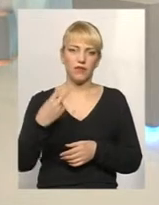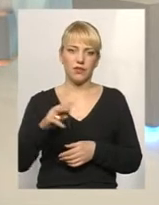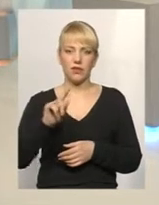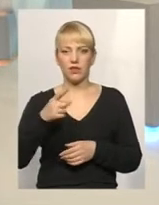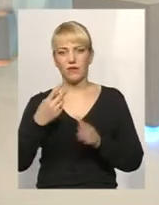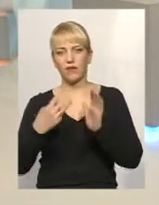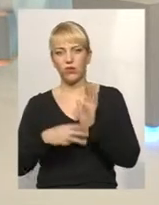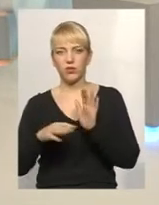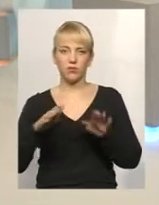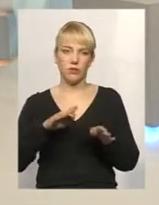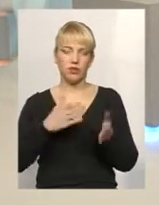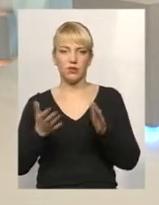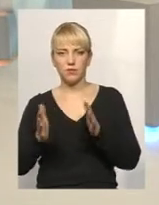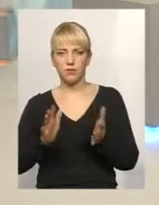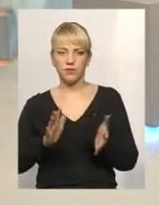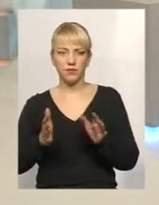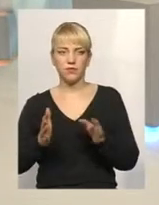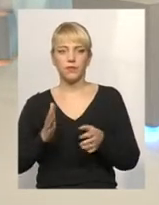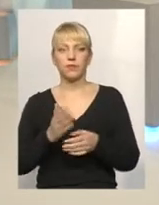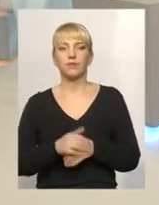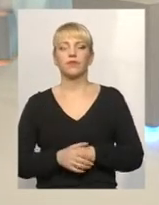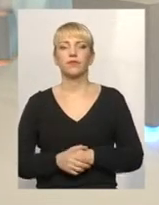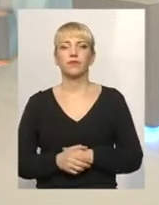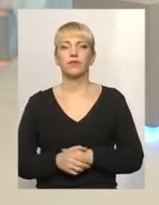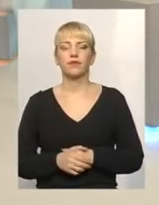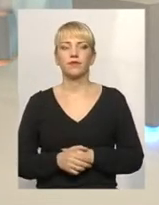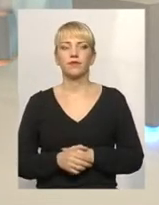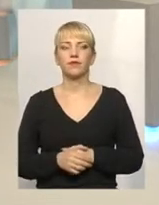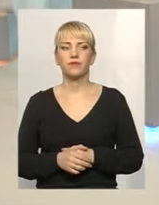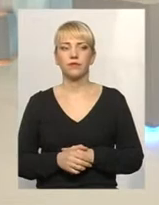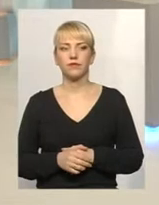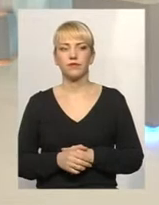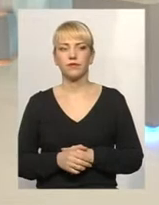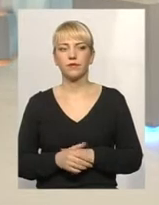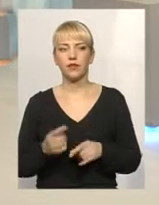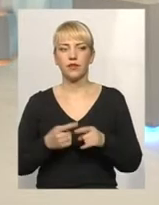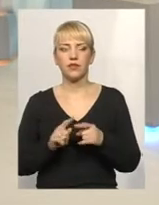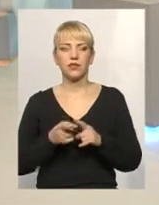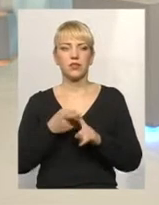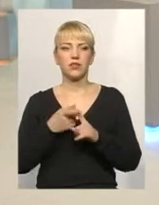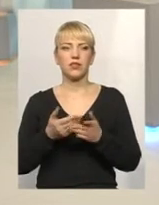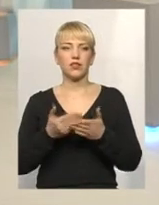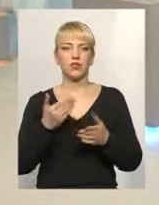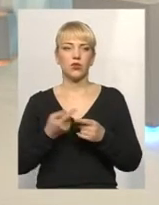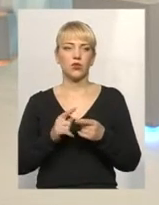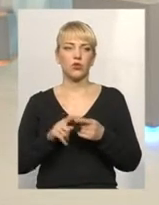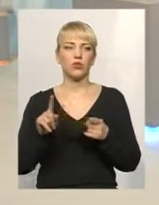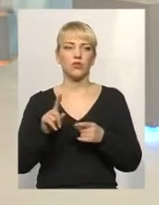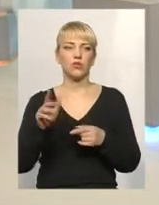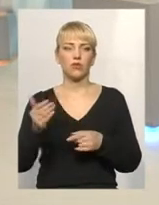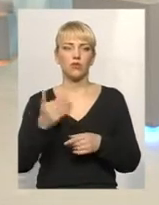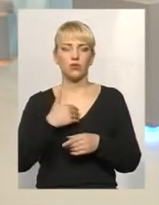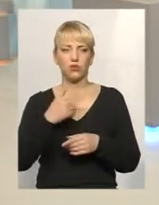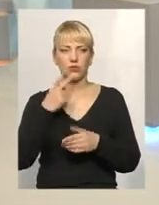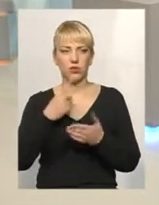ось так ковається. Ну, є і ОСББ, де є більша квартплата, внески. Ну, це залежить від того, що вони хочуть собі бачити на